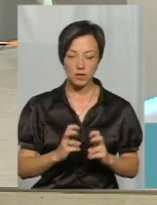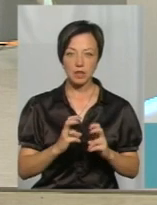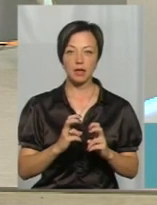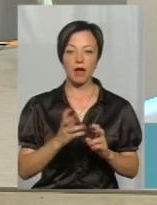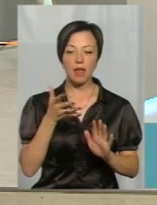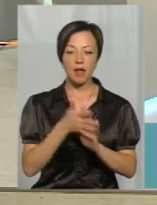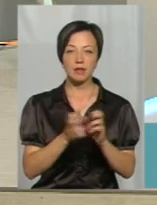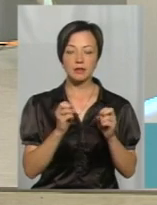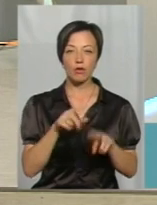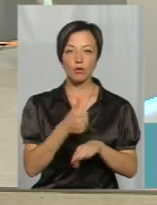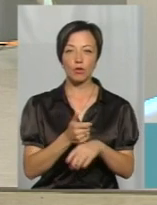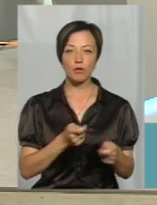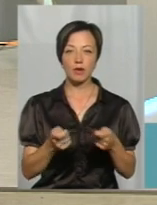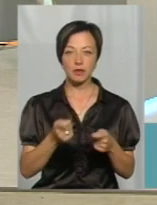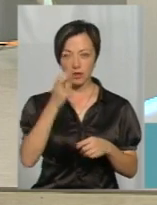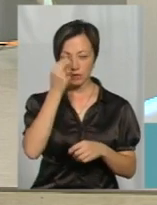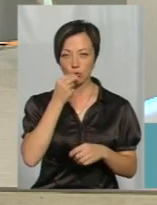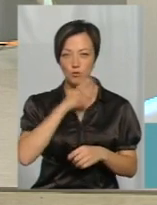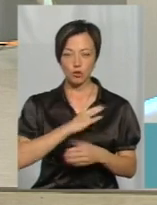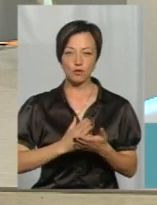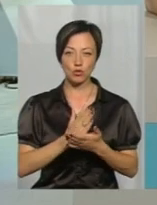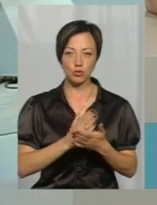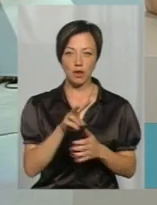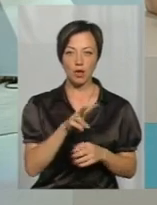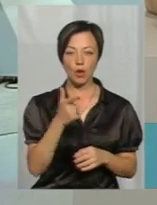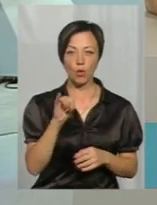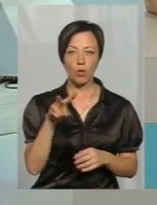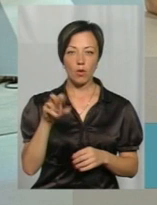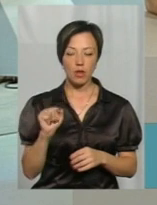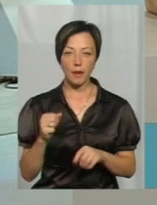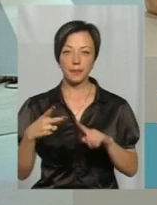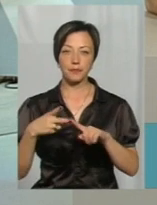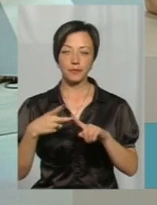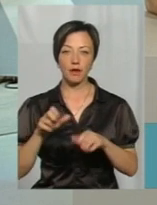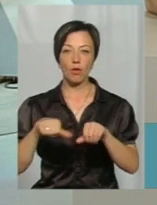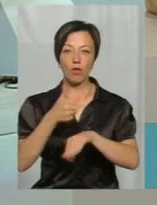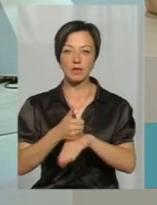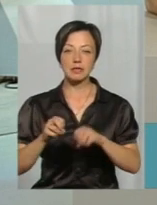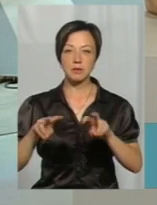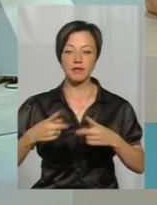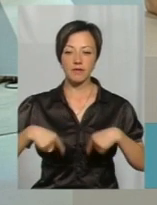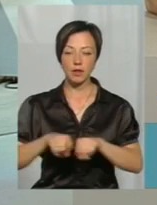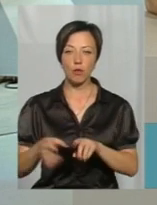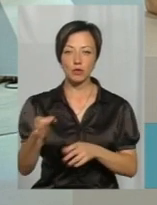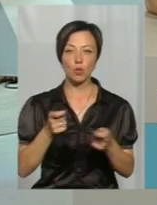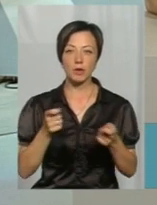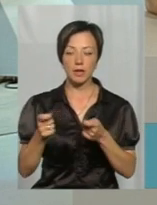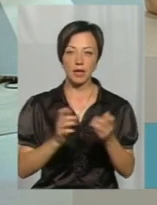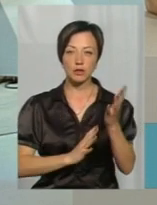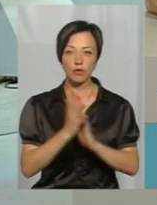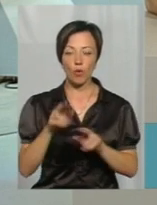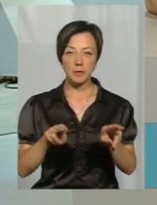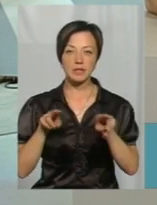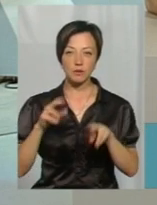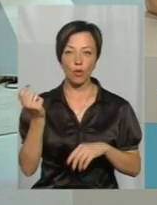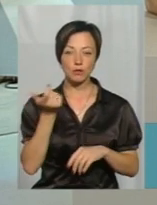ризиків головного управління Держпродспоживслужби Лариса Гула і головний спеціаліст відділу обласного управління лісового та